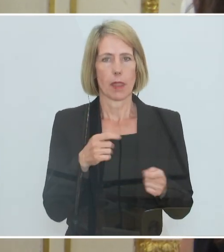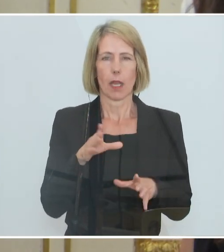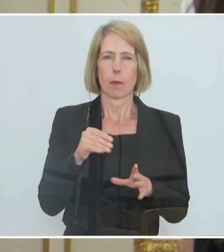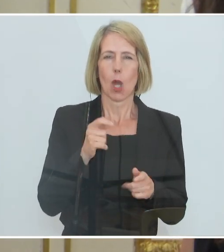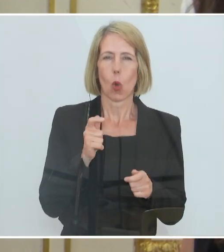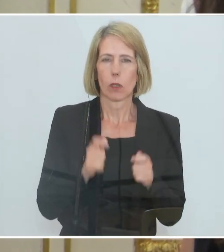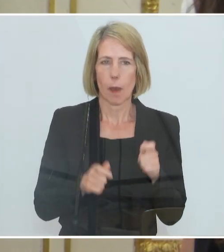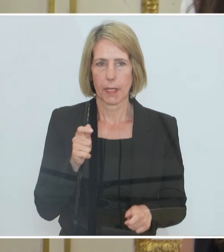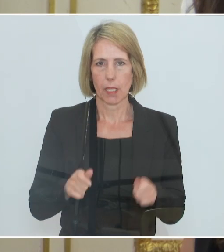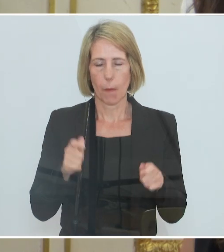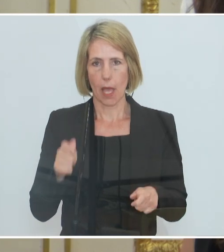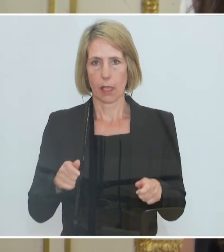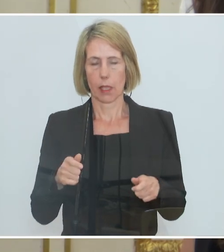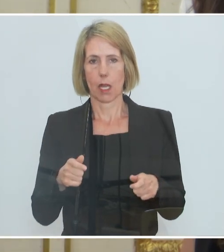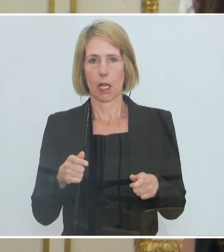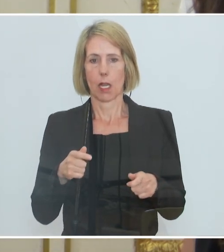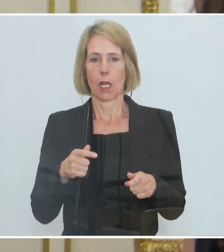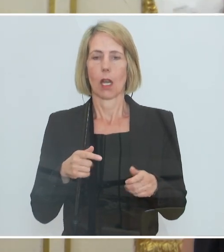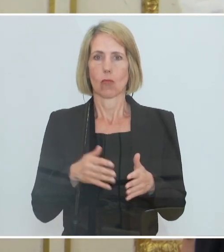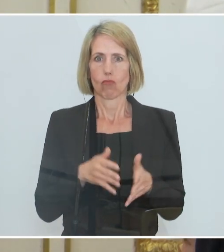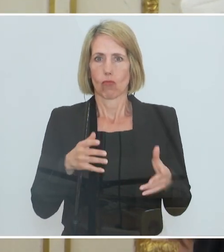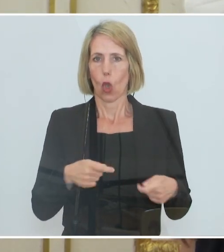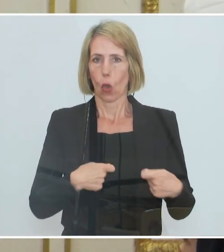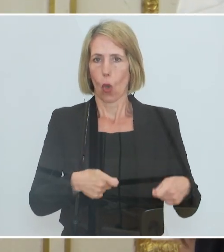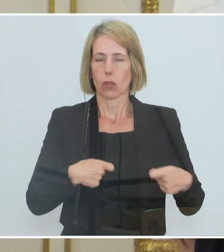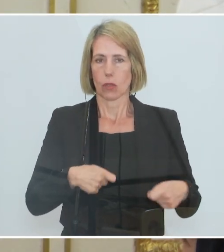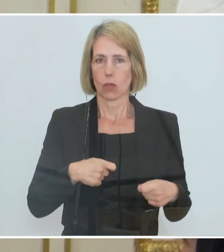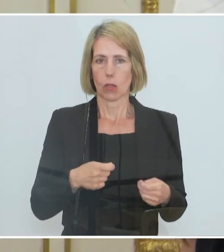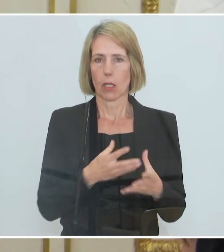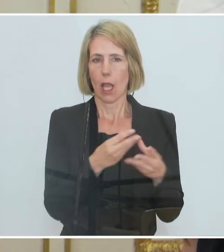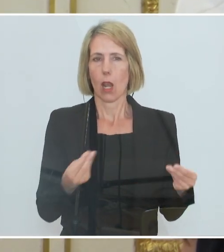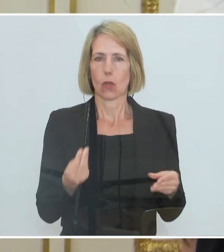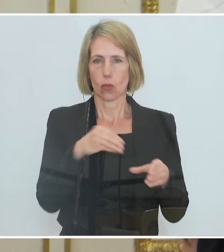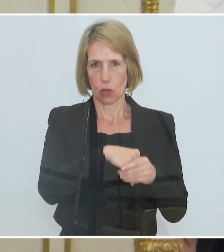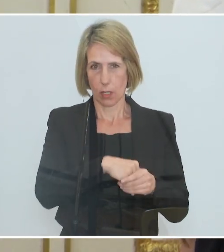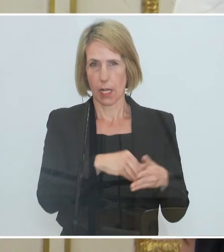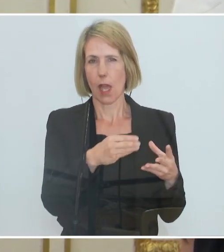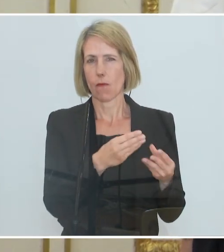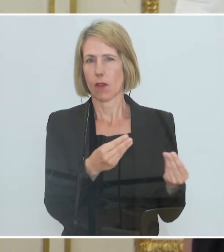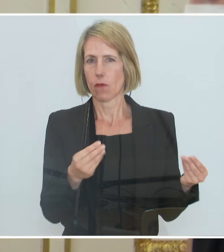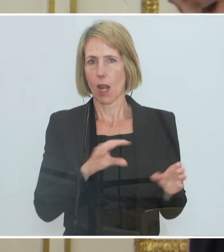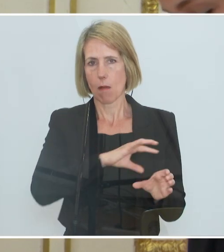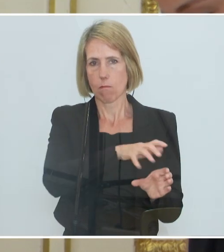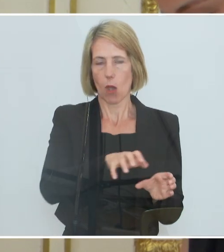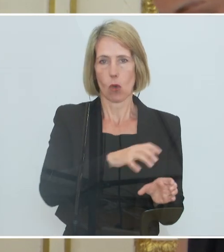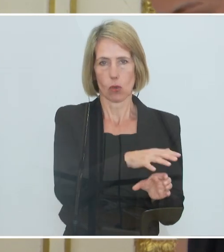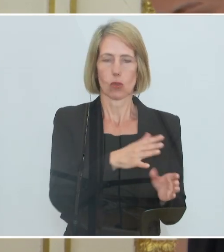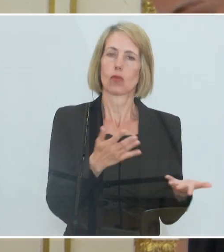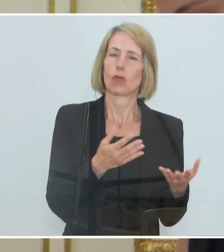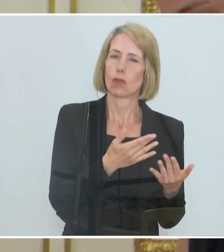in die großzügige Lösung hineinfallen dürften? Was ist Ihre Erwartung, wie viele Branchen und wie viele Betriebe das sein werden?